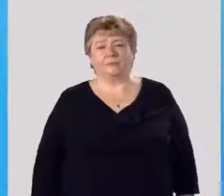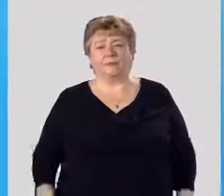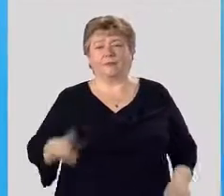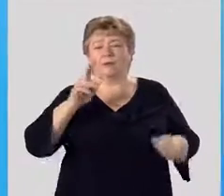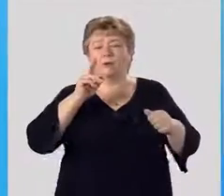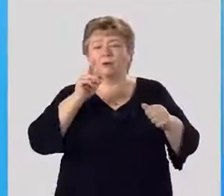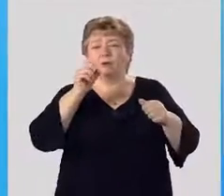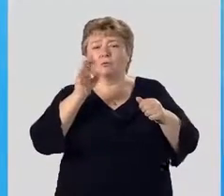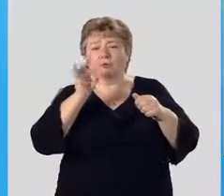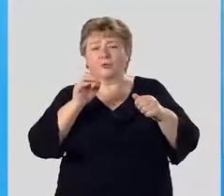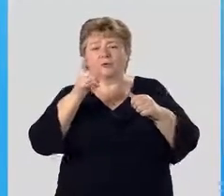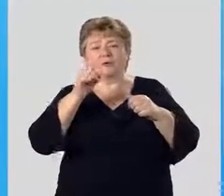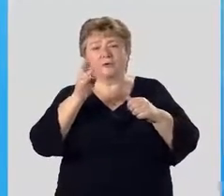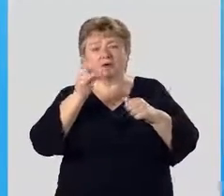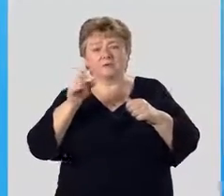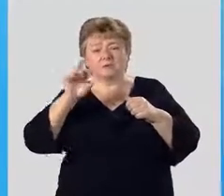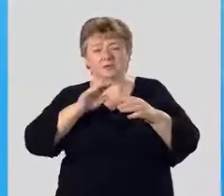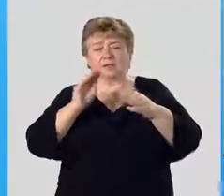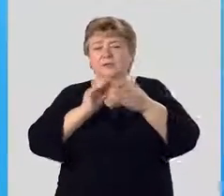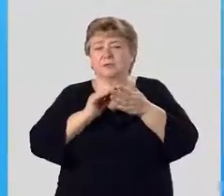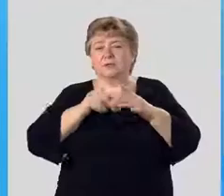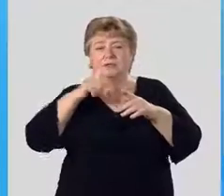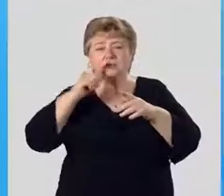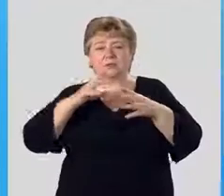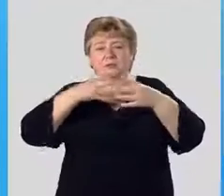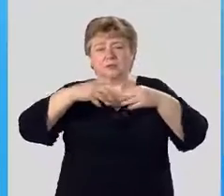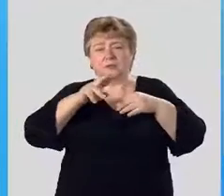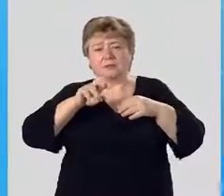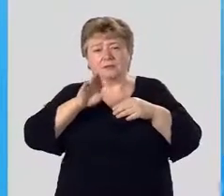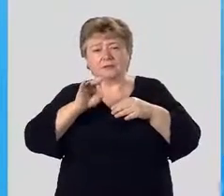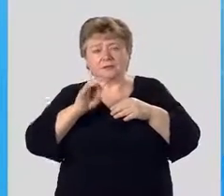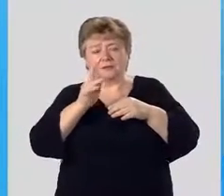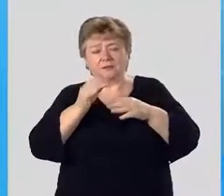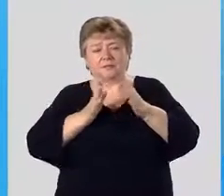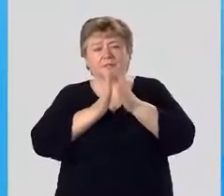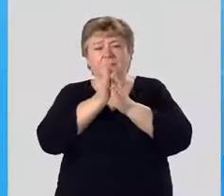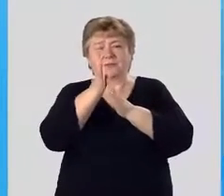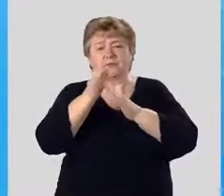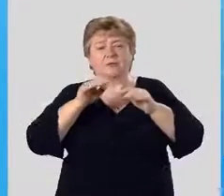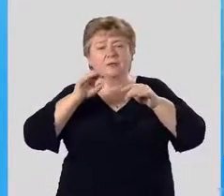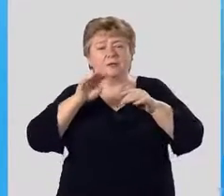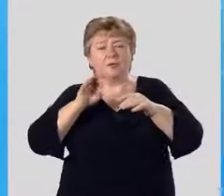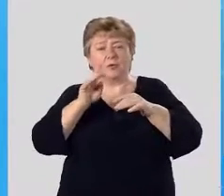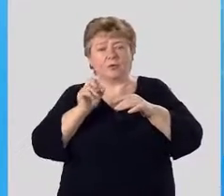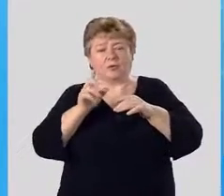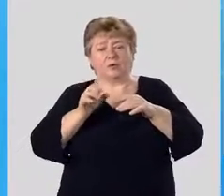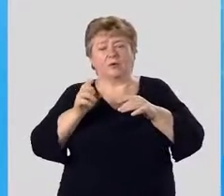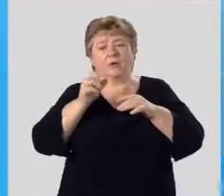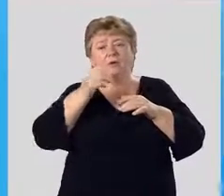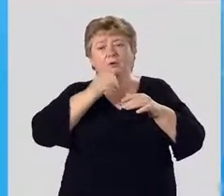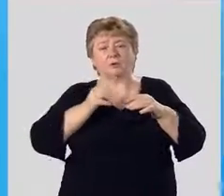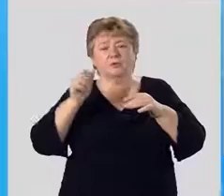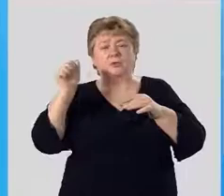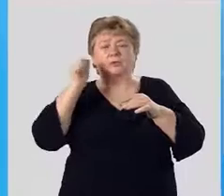Хурупита гвианская. Вечно зеленое дерево семейства лицетисовые, произрастающие в тропических областях Южной